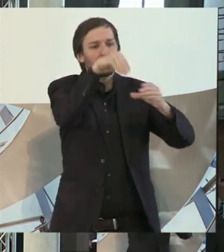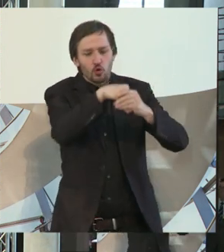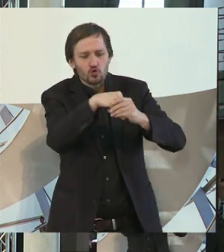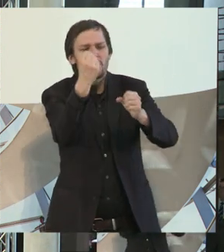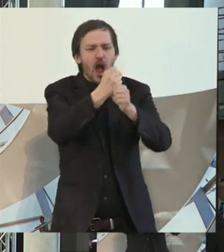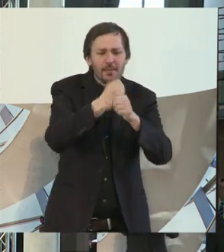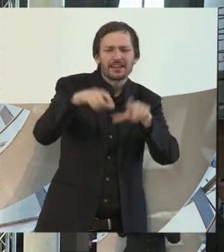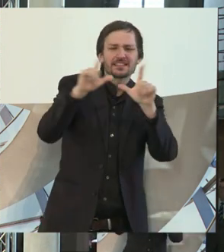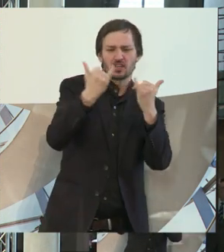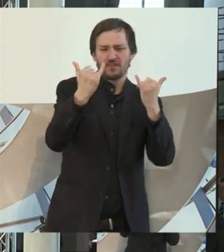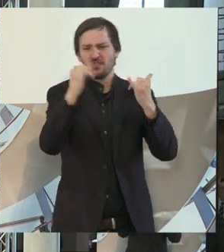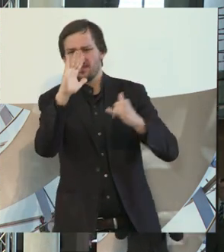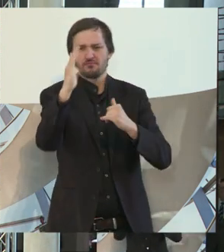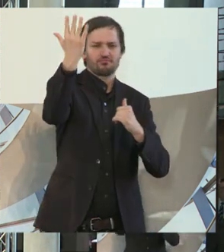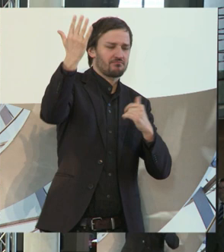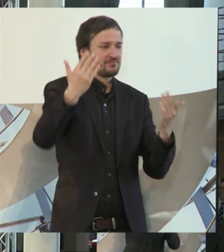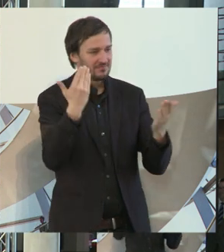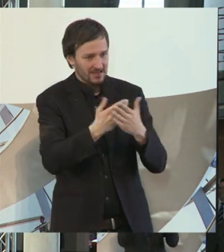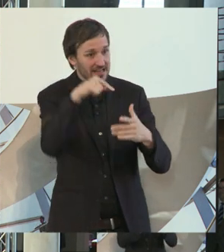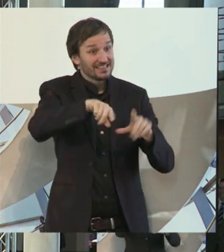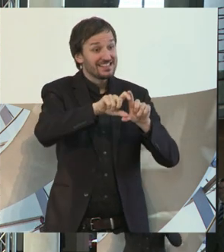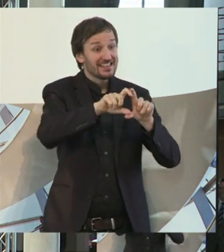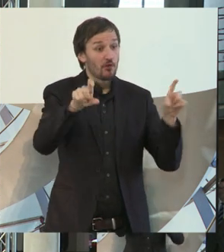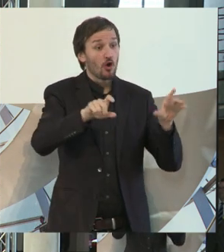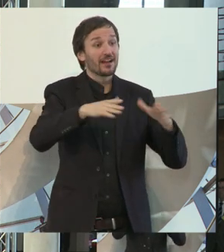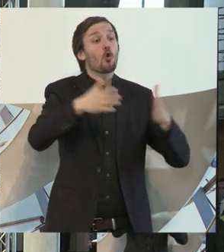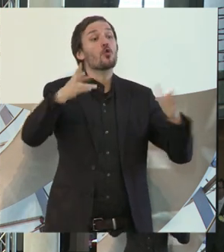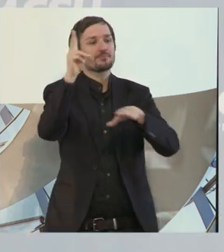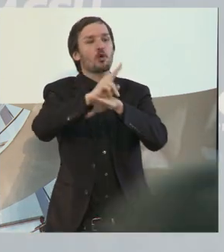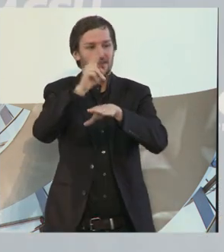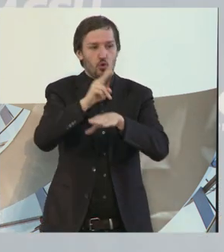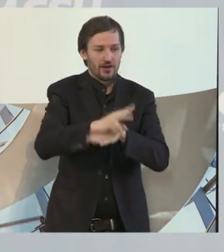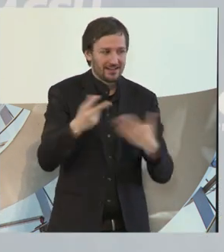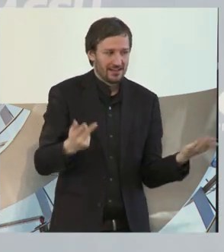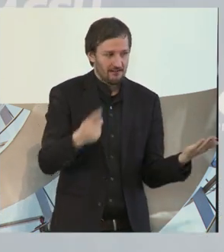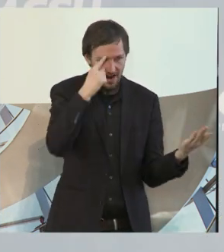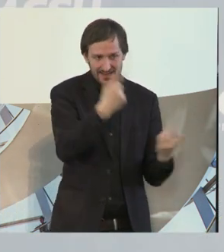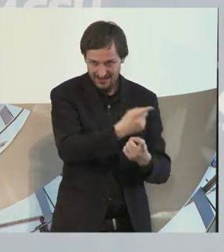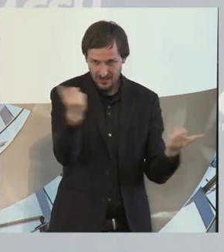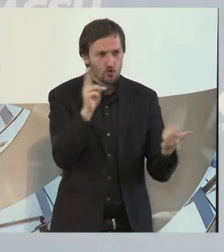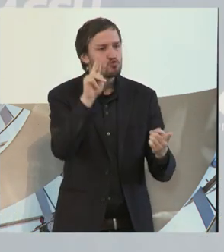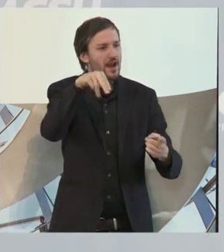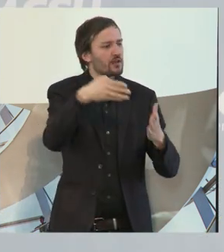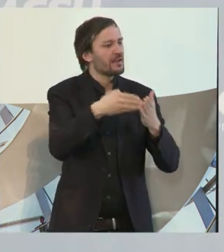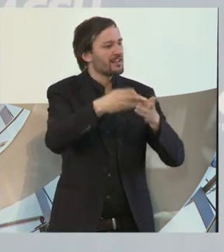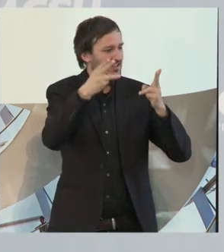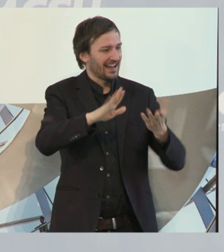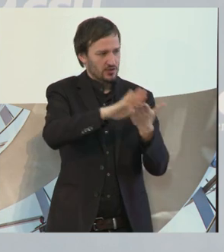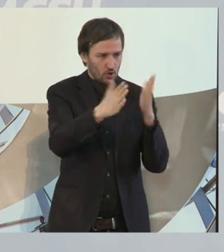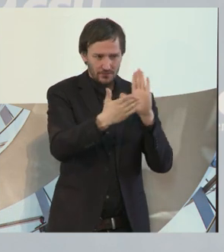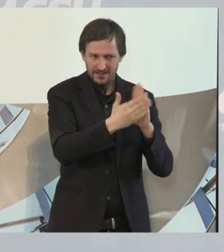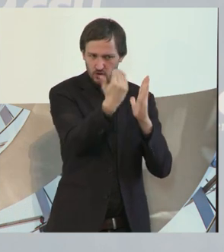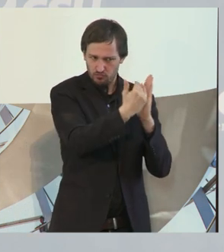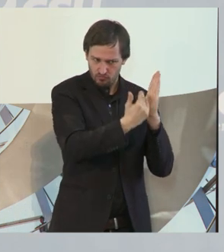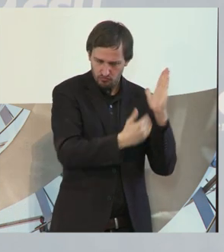Gesellschaft. Wir wissen, dass in dieser Woche auch das große Monitoring ist. Nach der UN-Behindertenrechtskonvention, welche